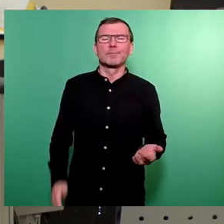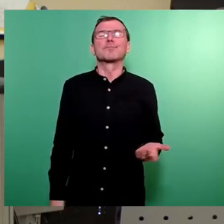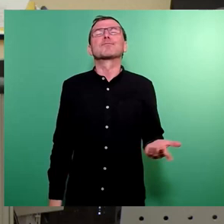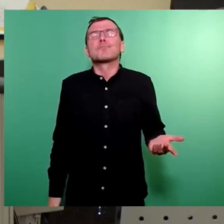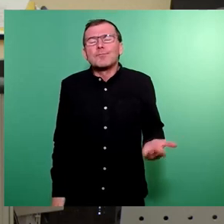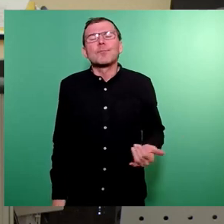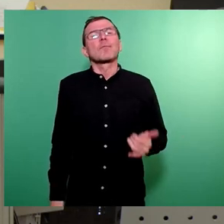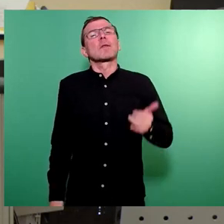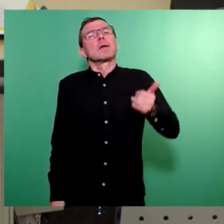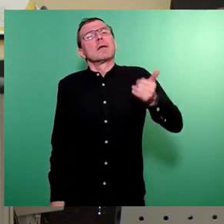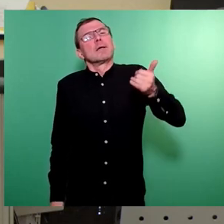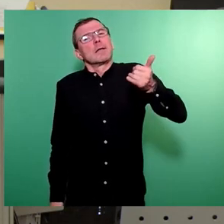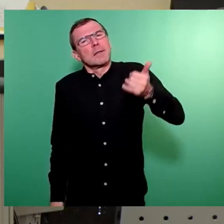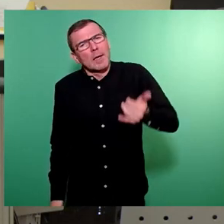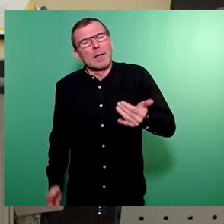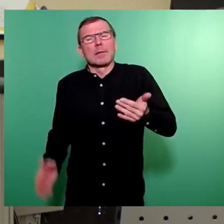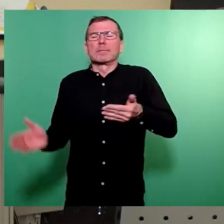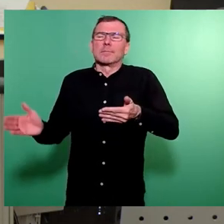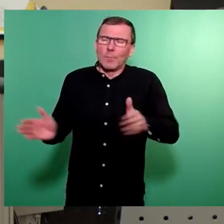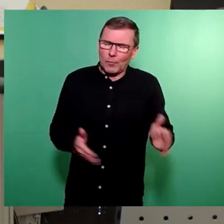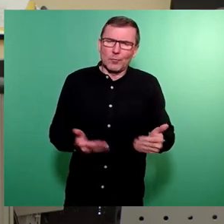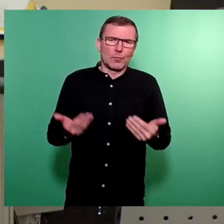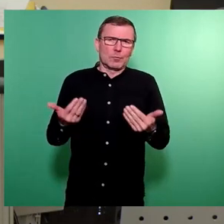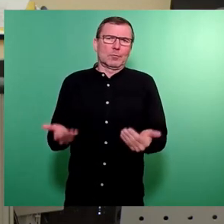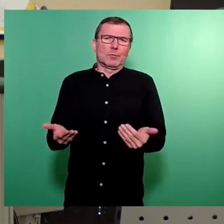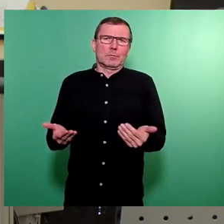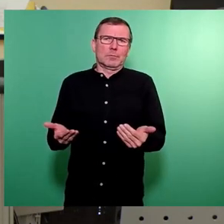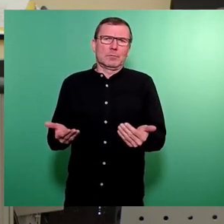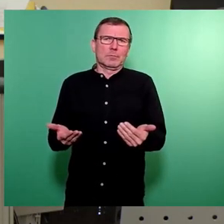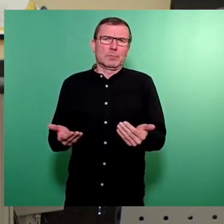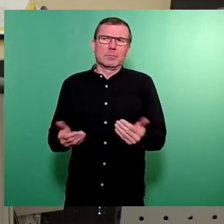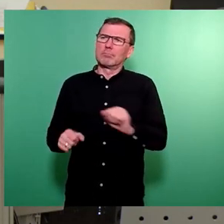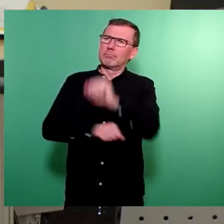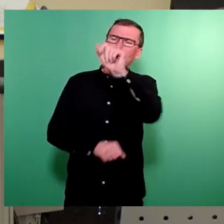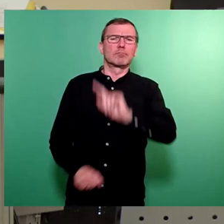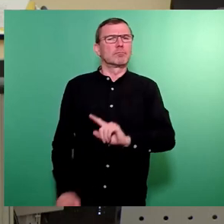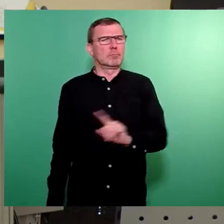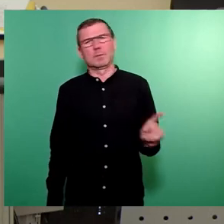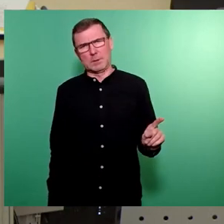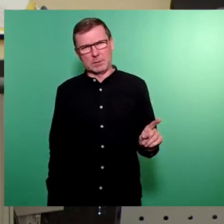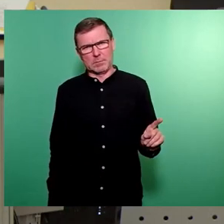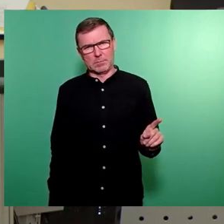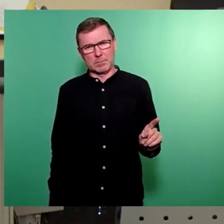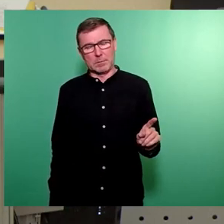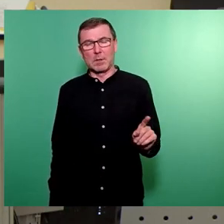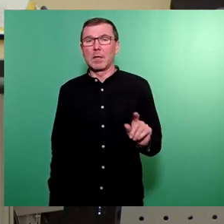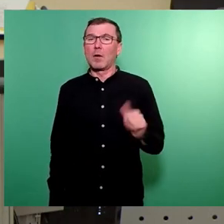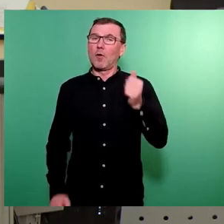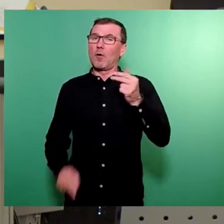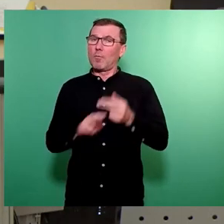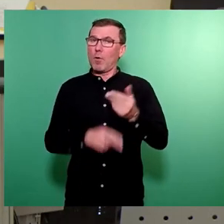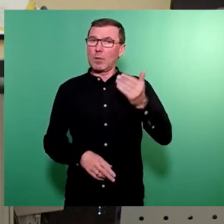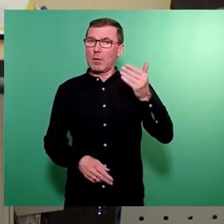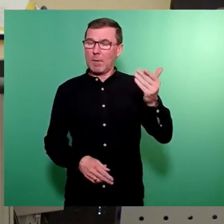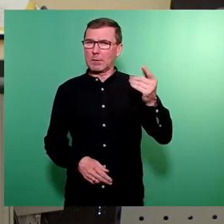das ist in Ordnung und überhaupt nicht zu beanstanden. Der Oberbürgermeister hat zu